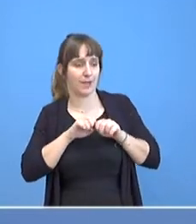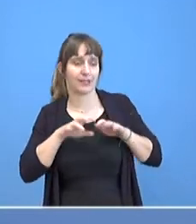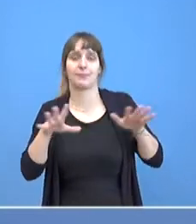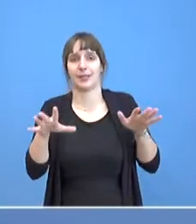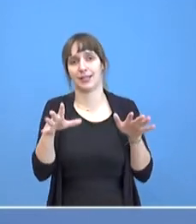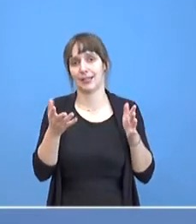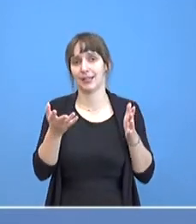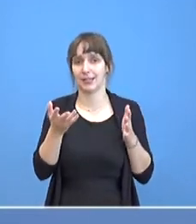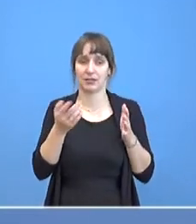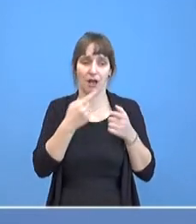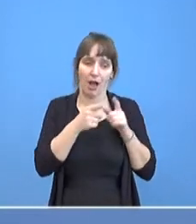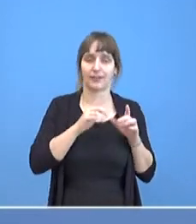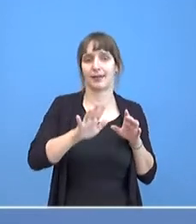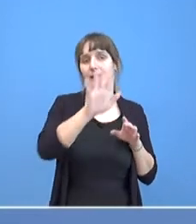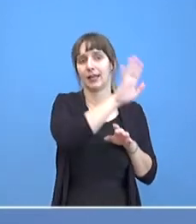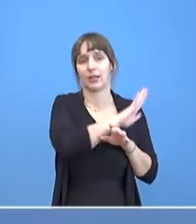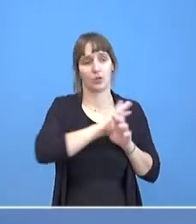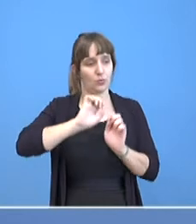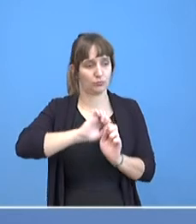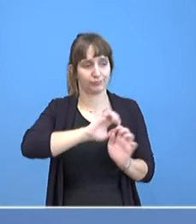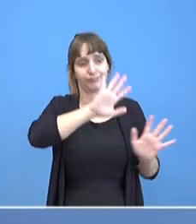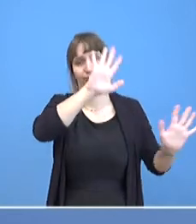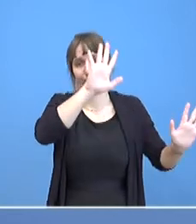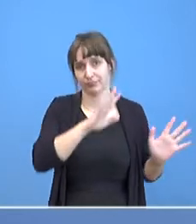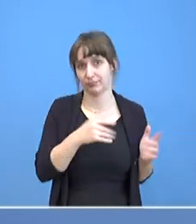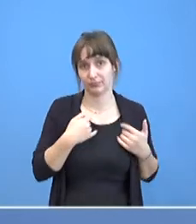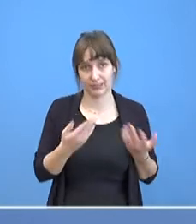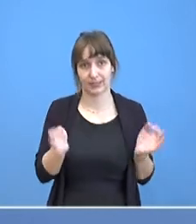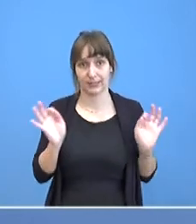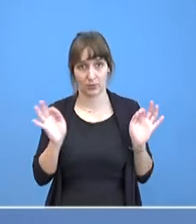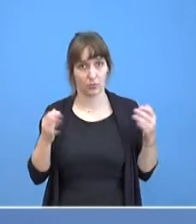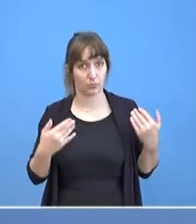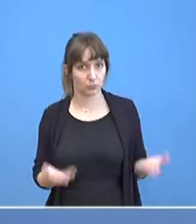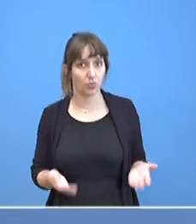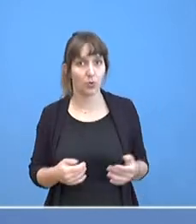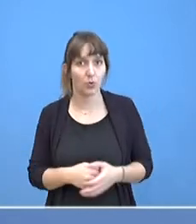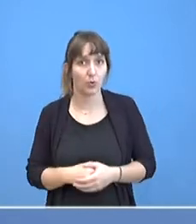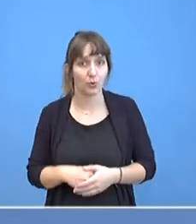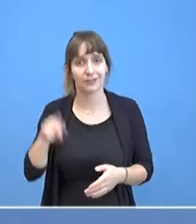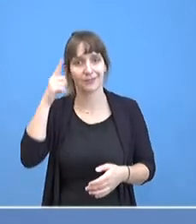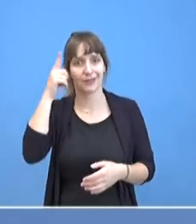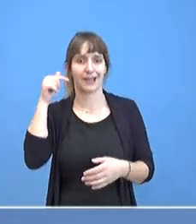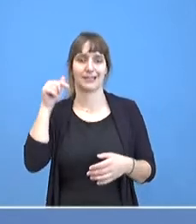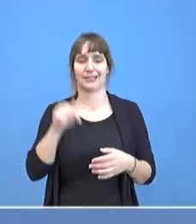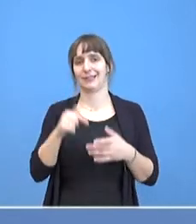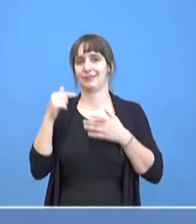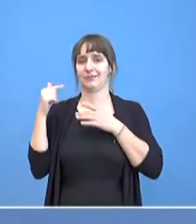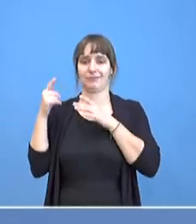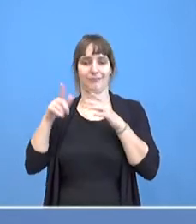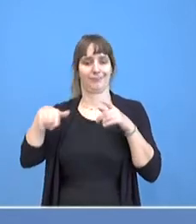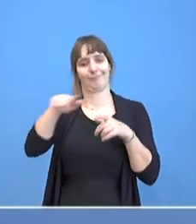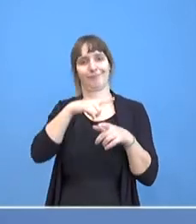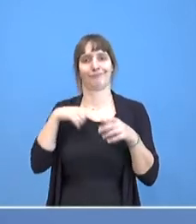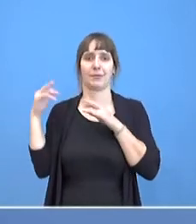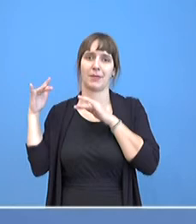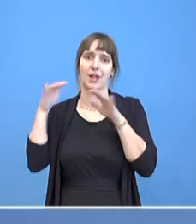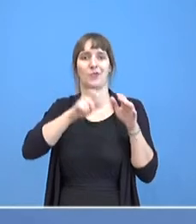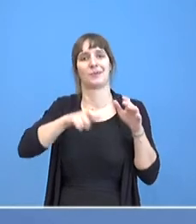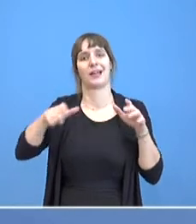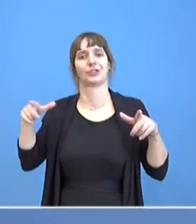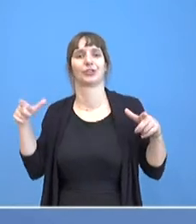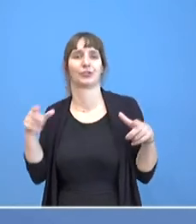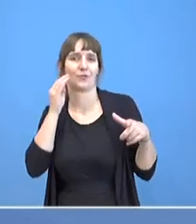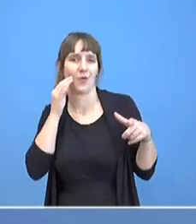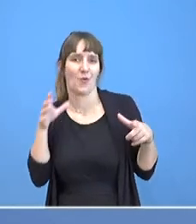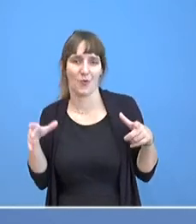in andere Regionen Deutschlands getragen wird. Das muss man einfach bedenken, wenn man weiß, dass in solchen Ballungsräumen Millionen von Menschen leben. Ich